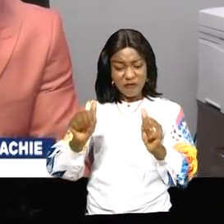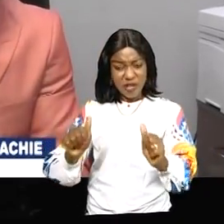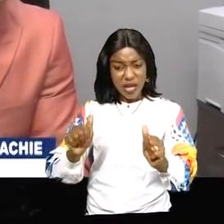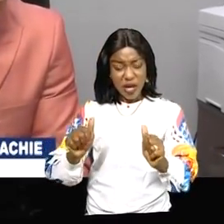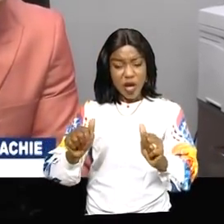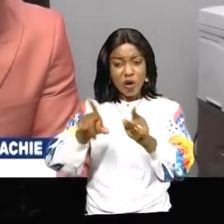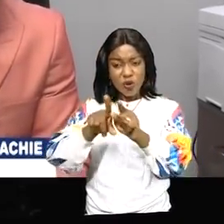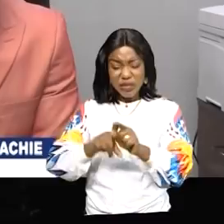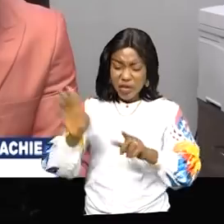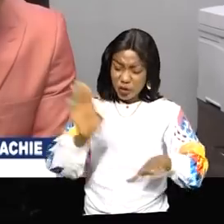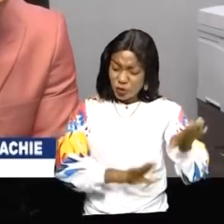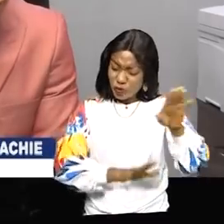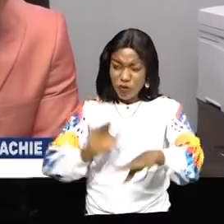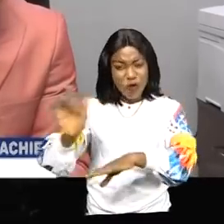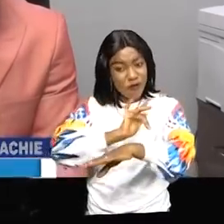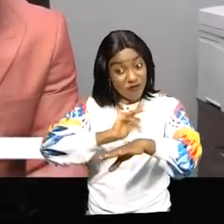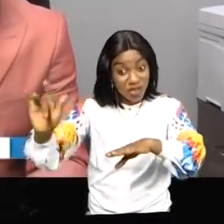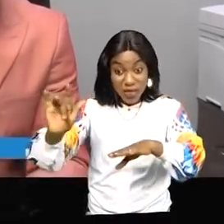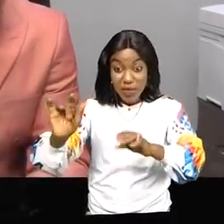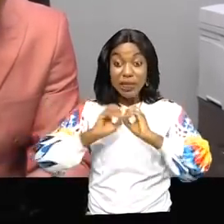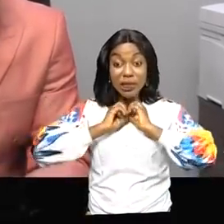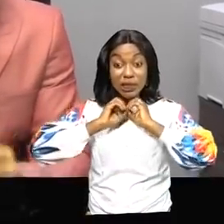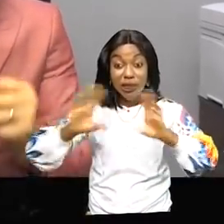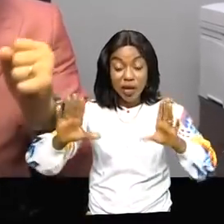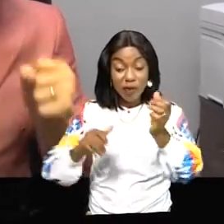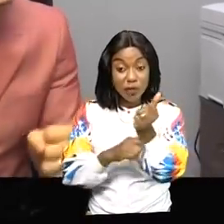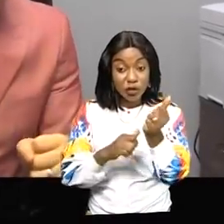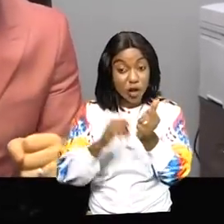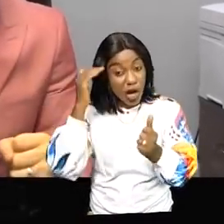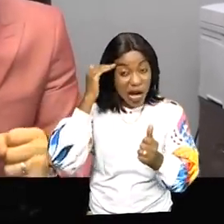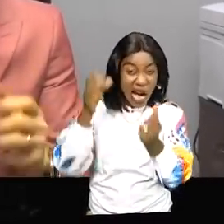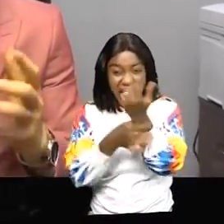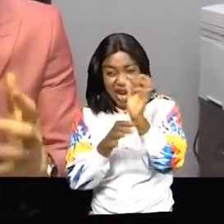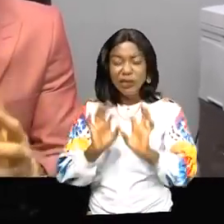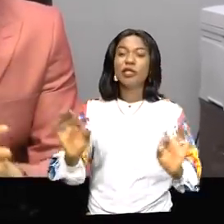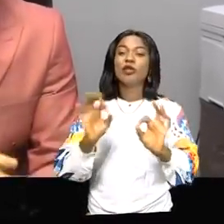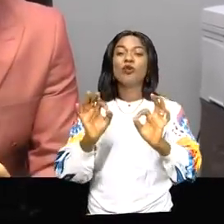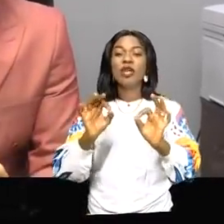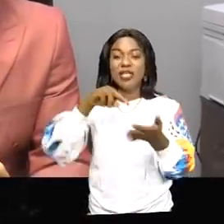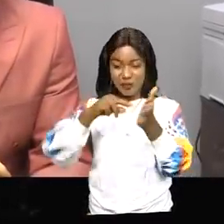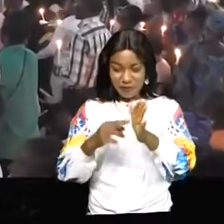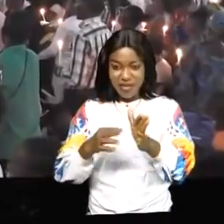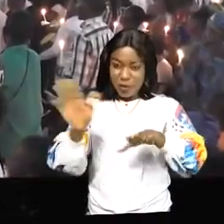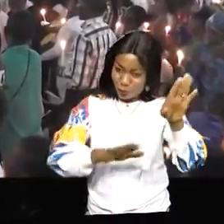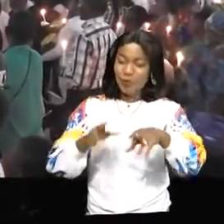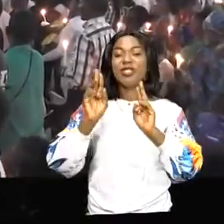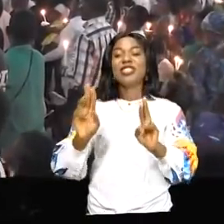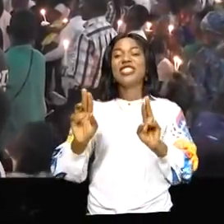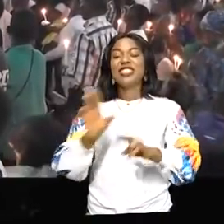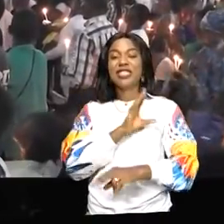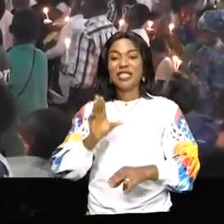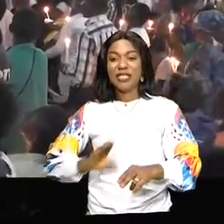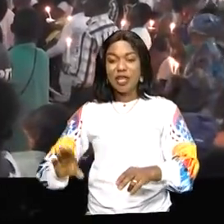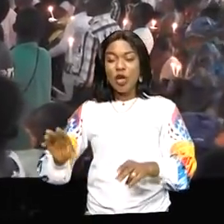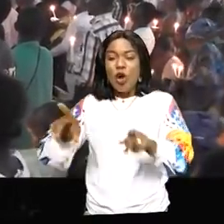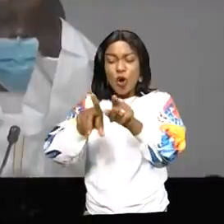au monde qui est vide, sans crâne, sans os, c'est le tombeau de Jésus. Les chrétiens ne doivent